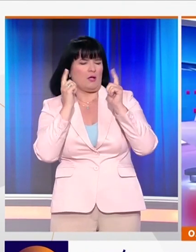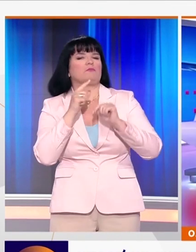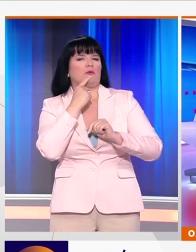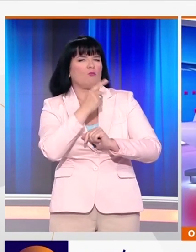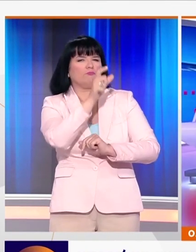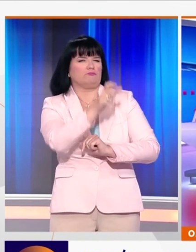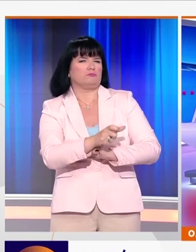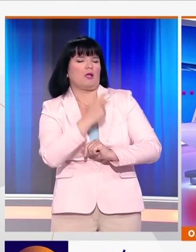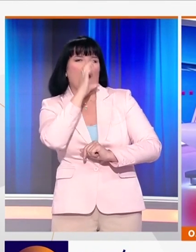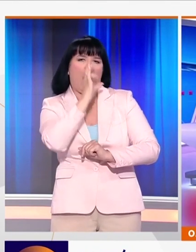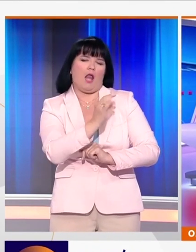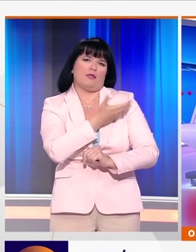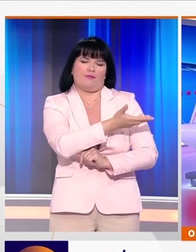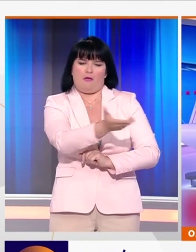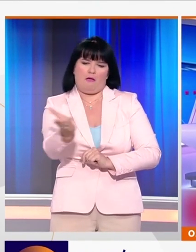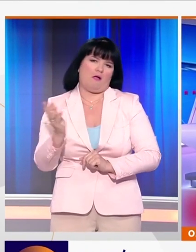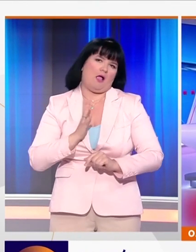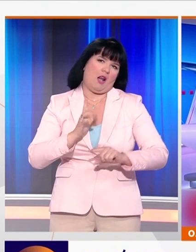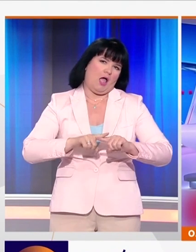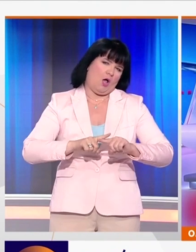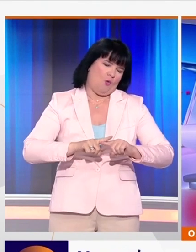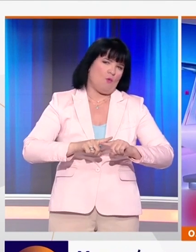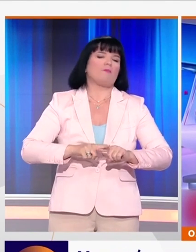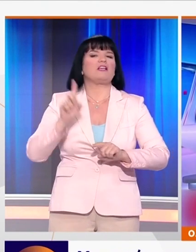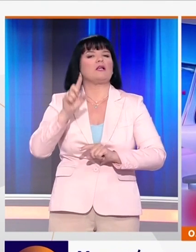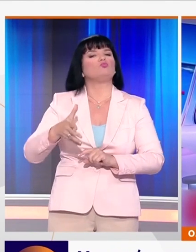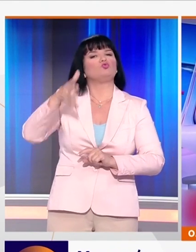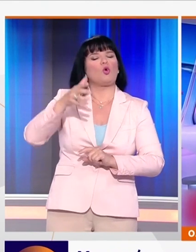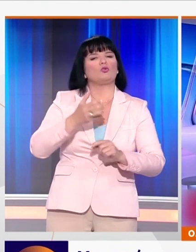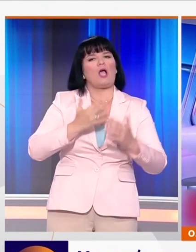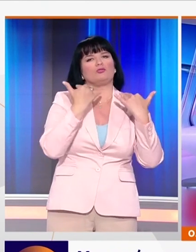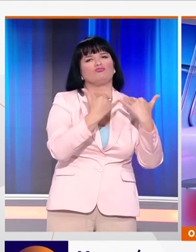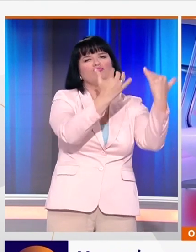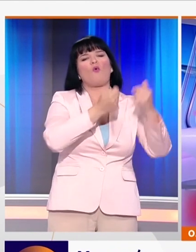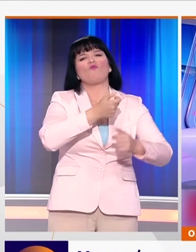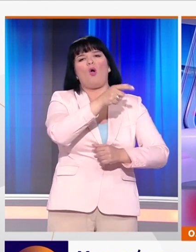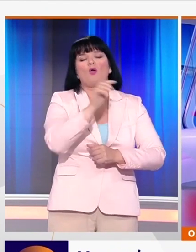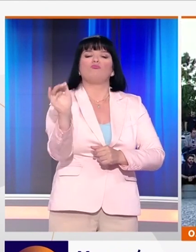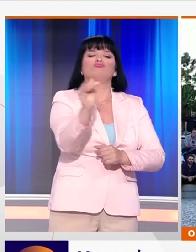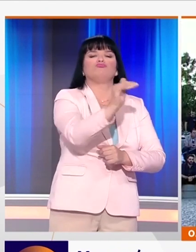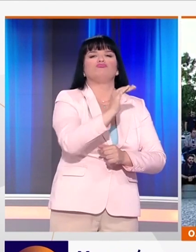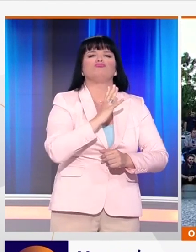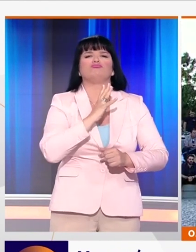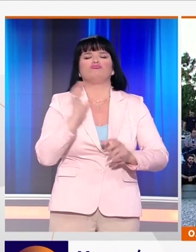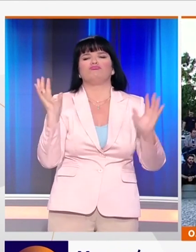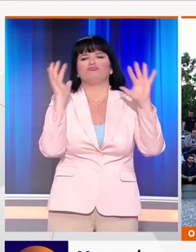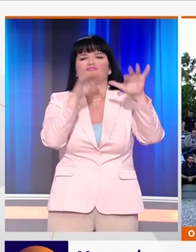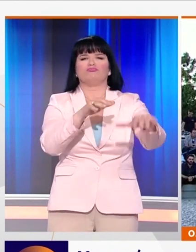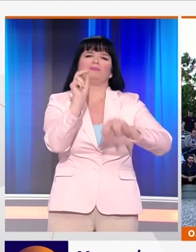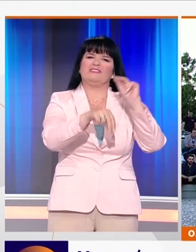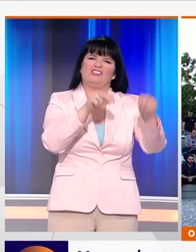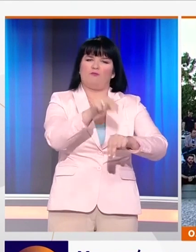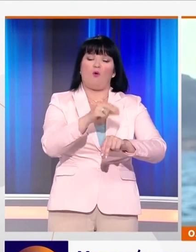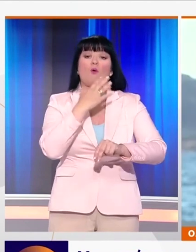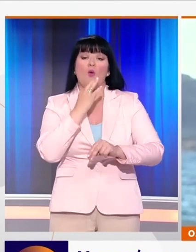Υπότιτλοι AUTHORWAVE Ο Κυριάκος Μητσοτάκης από το Βόλο κάλιασε τους ψηφοφόρους να προσέλθουν στις κάλπες,